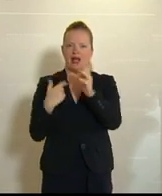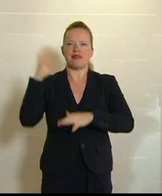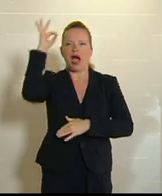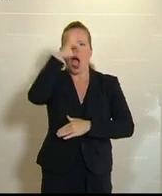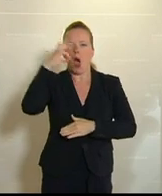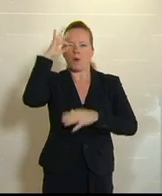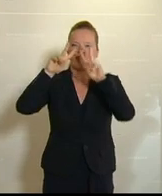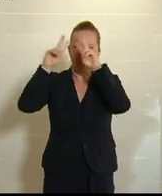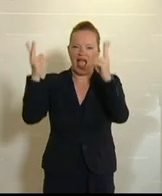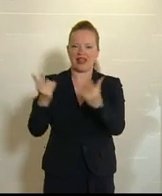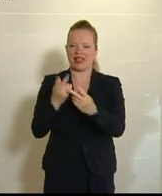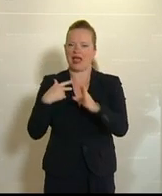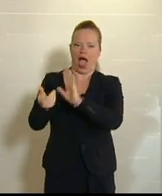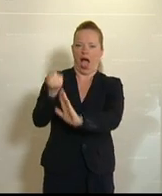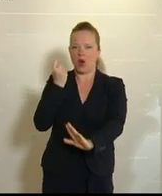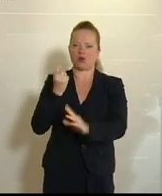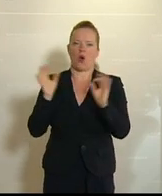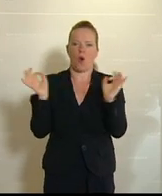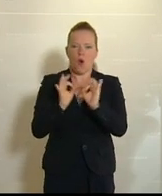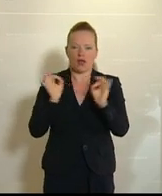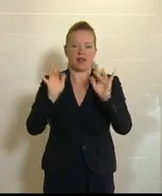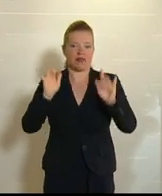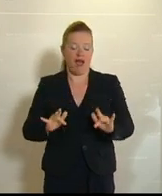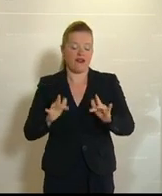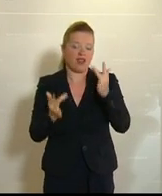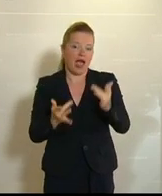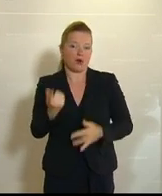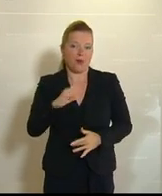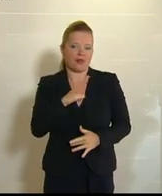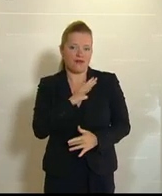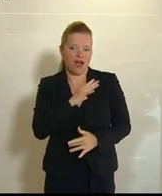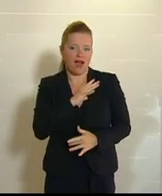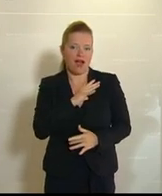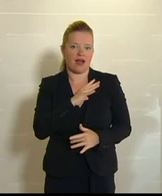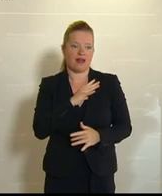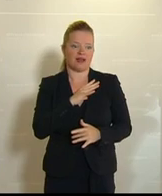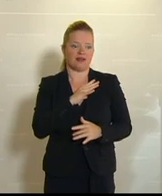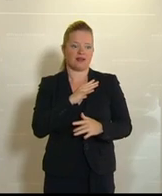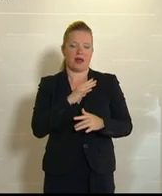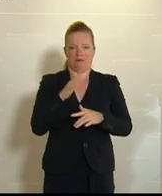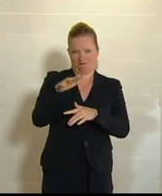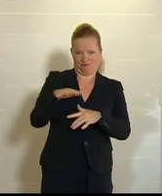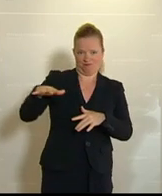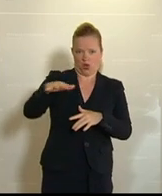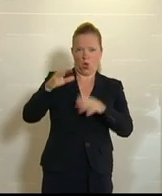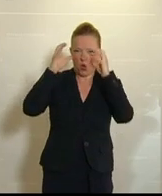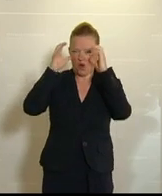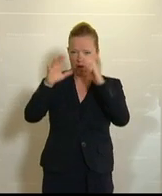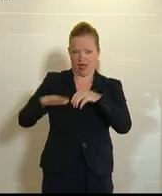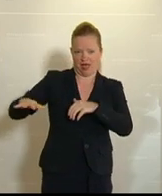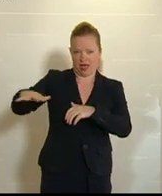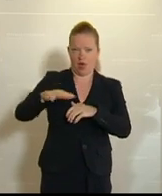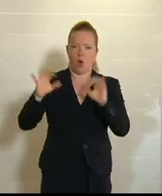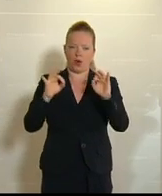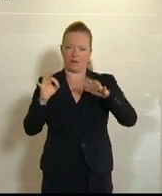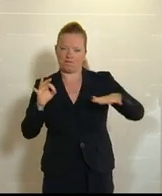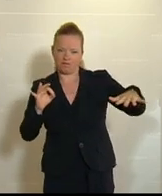herausreise oder vielleicht auf die Gefahr hin, dass ich aus diesem Sektor neuerdings der österreichischen Volkspartei oder aus diesem